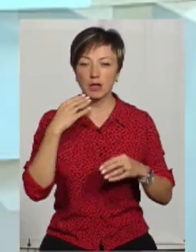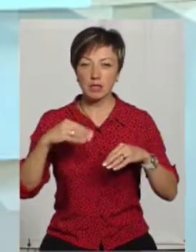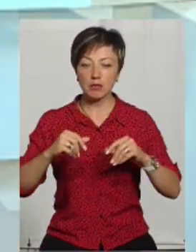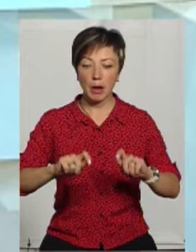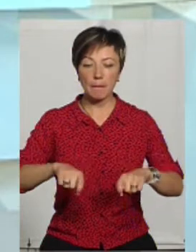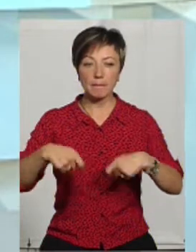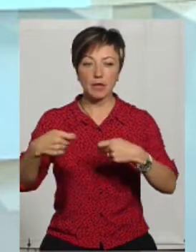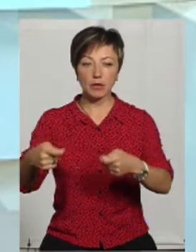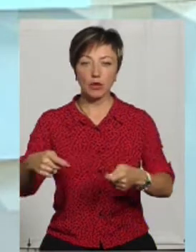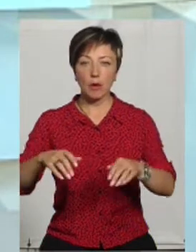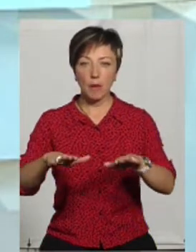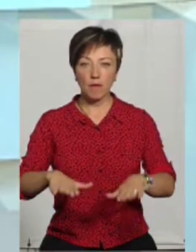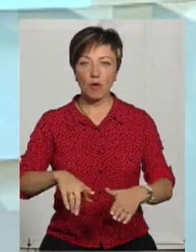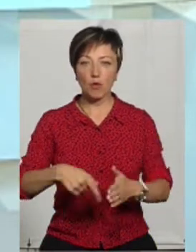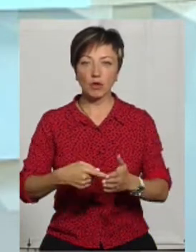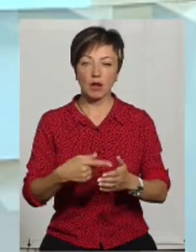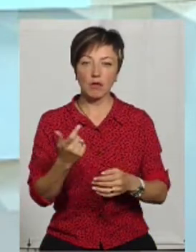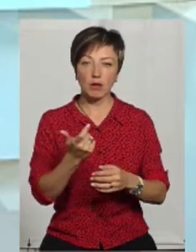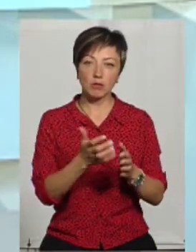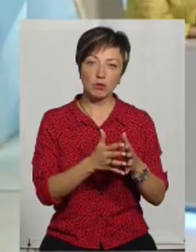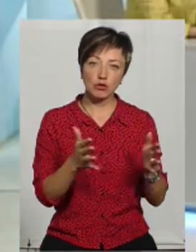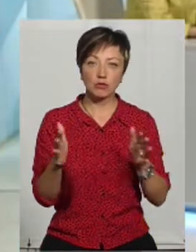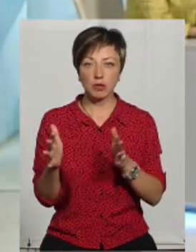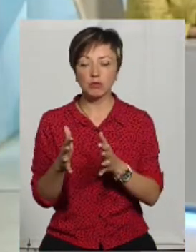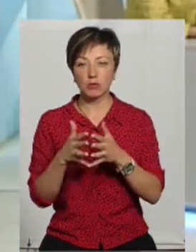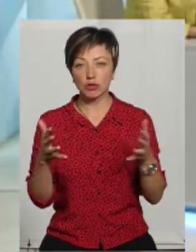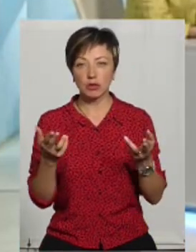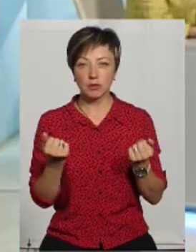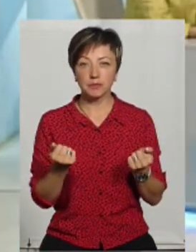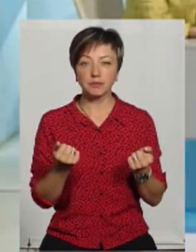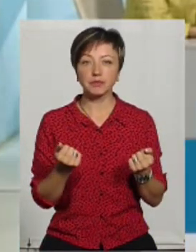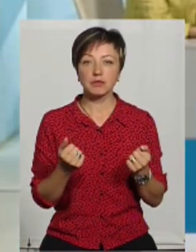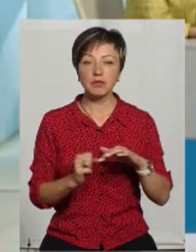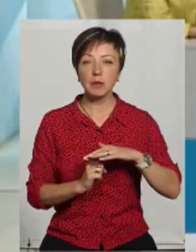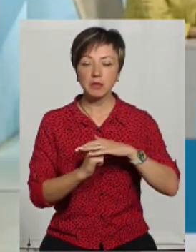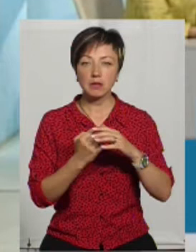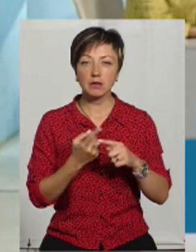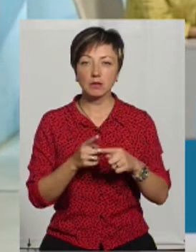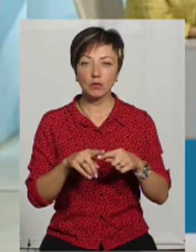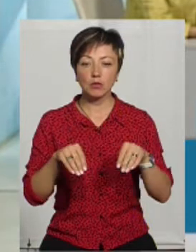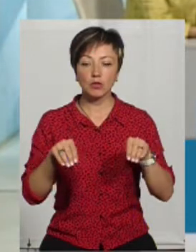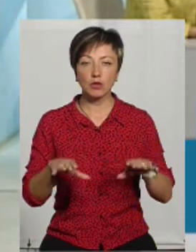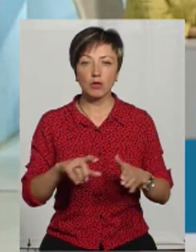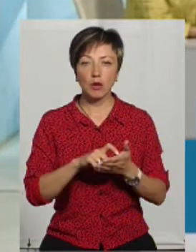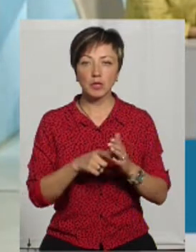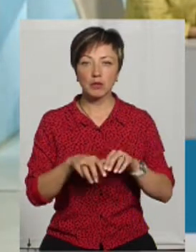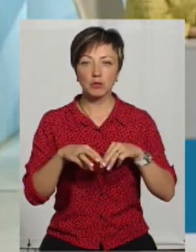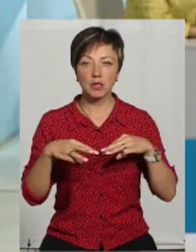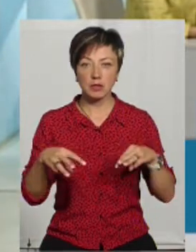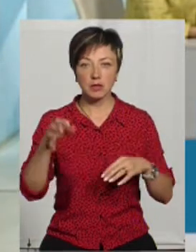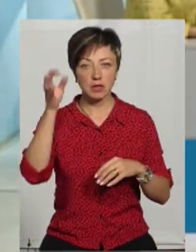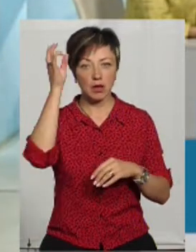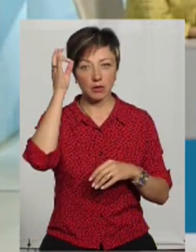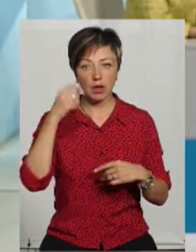перейшло в комунальну власність. Більше чи менше? Більше. Навіть на підставі цього постанову Кабінету Міністрів, що я